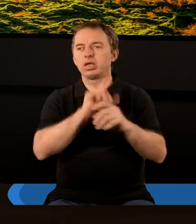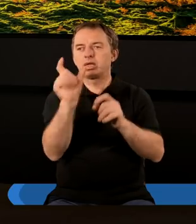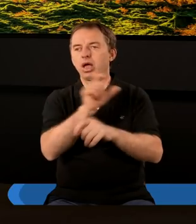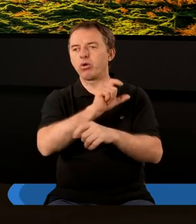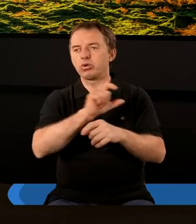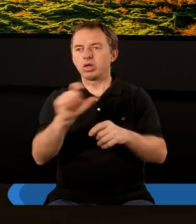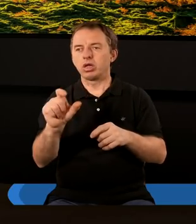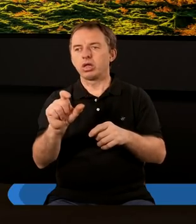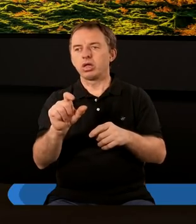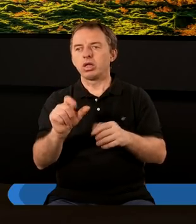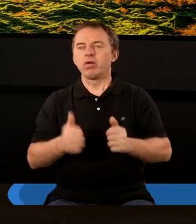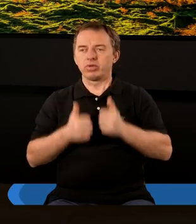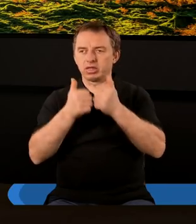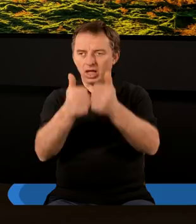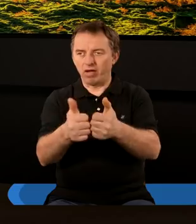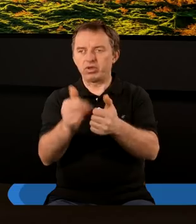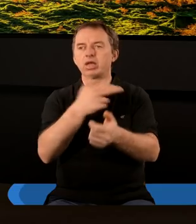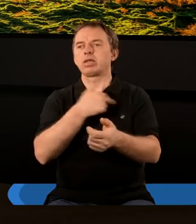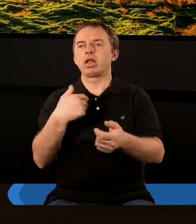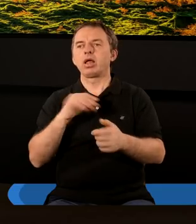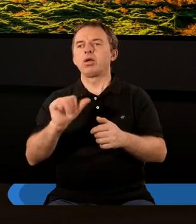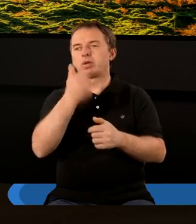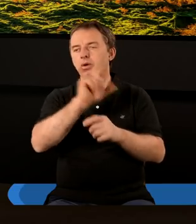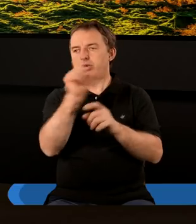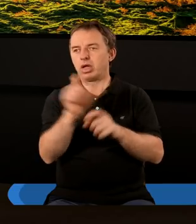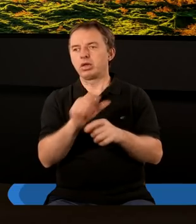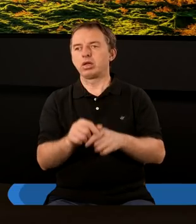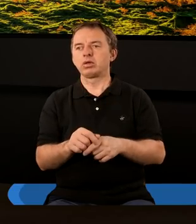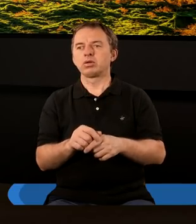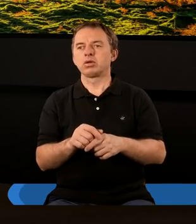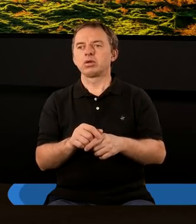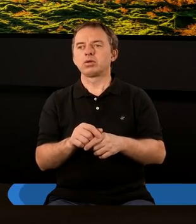cały czas, po pierwsze, stawia się za nami, po pierwsze, cały czas